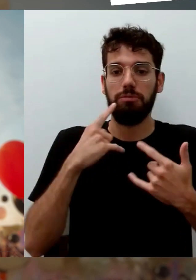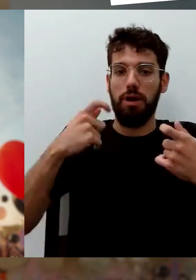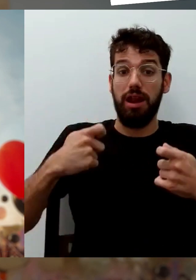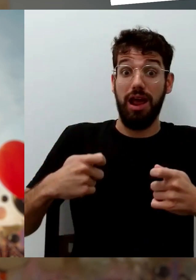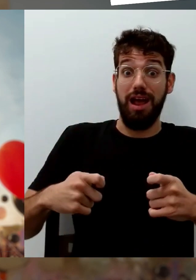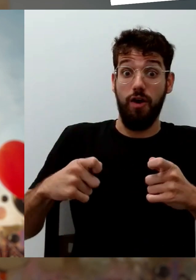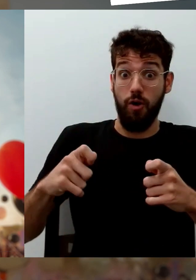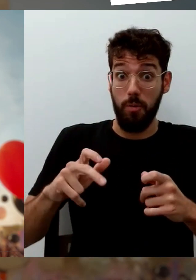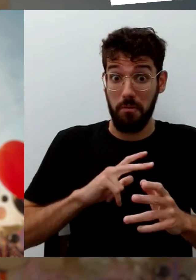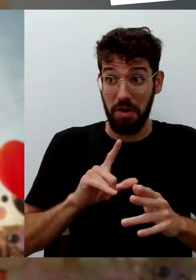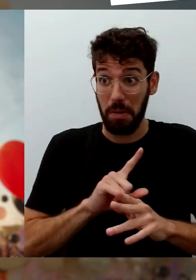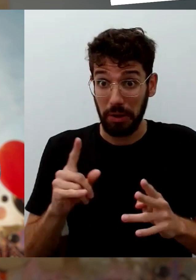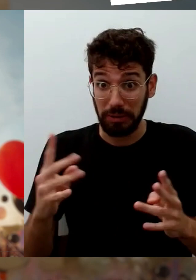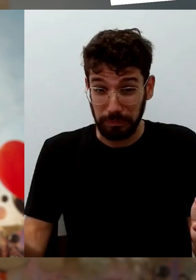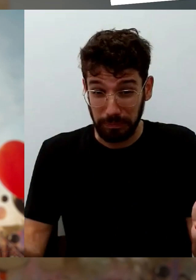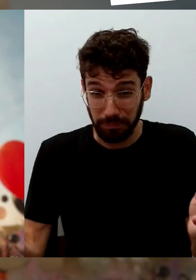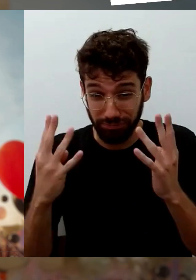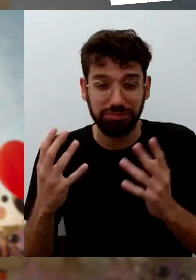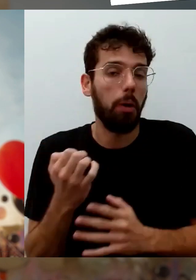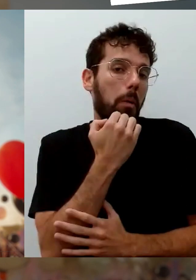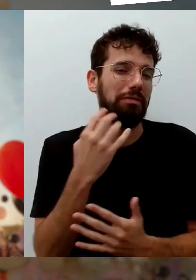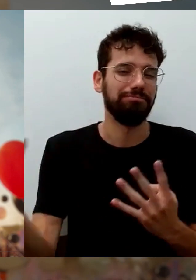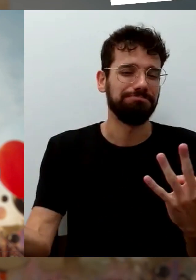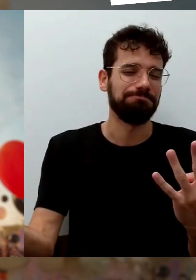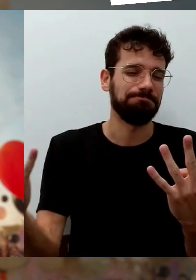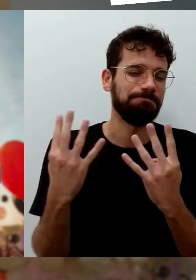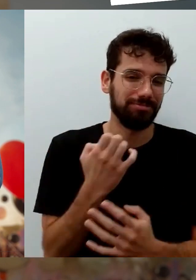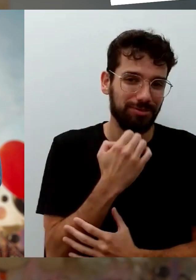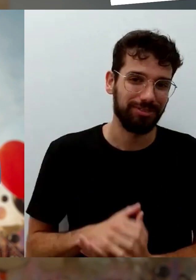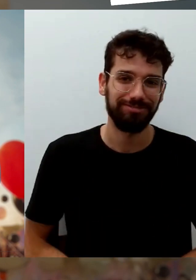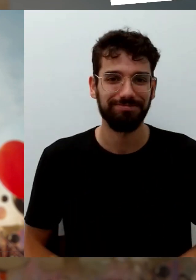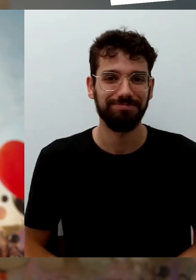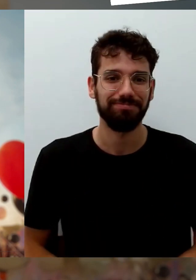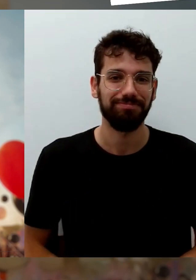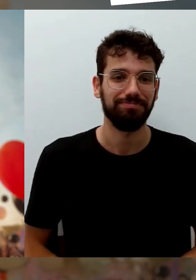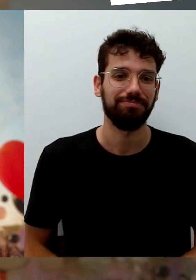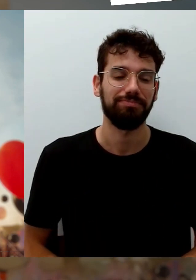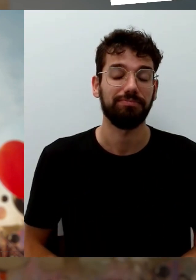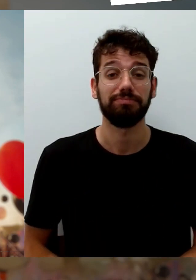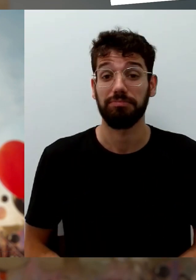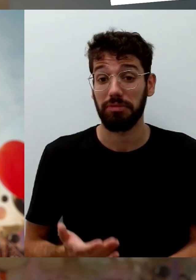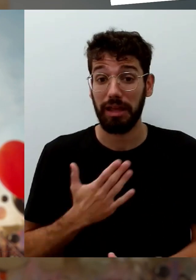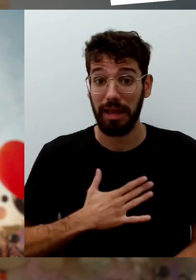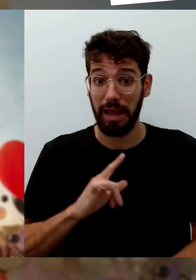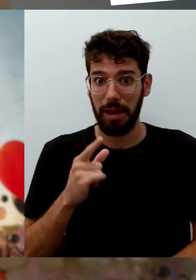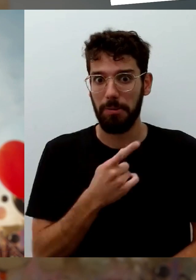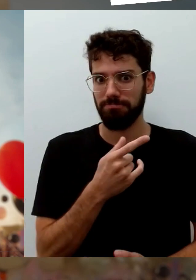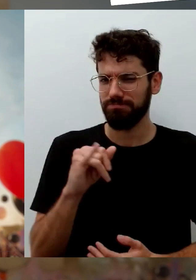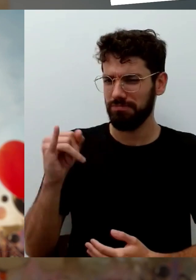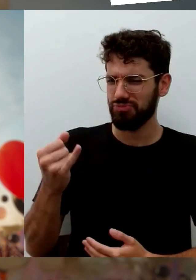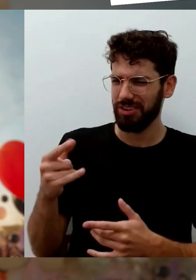vor dem Sturm, bevor hoffentlich ganz, ganz viele Besucherinnen und Besucher kommen. Auch hier die Möglichkeit, gerne nochmal Fragen an das Projekt zu stellen.